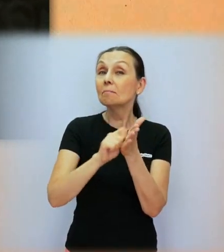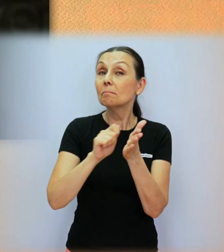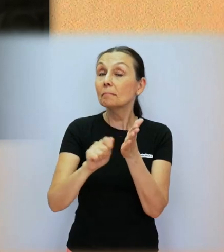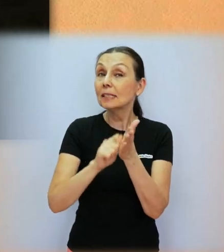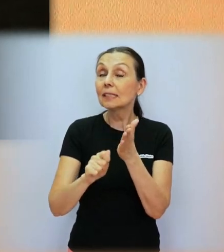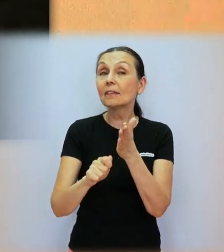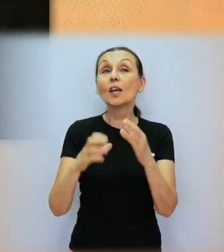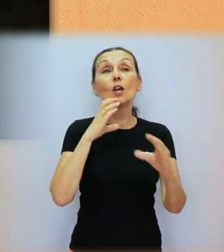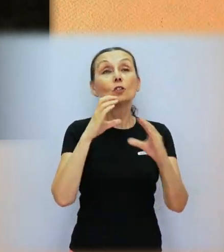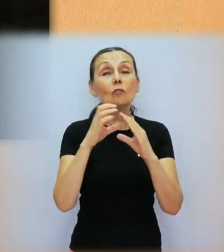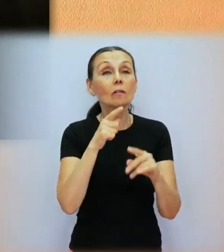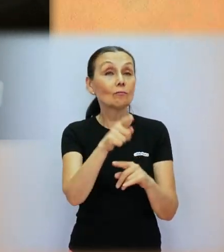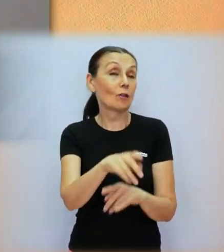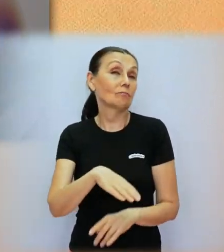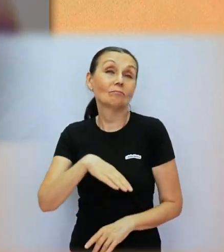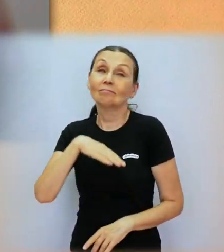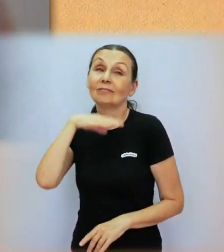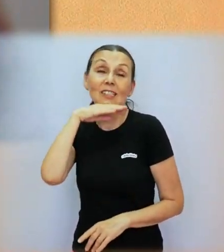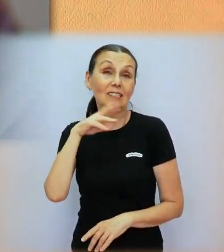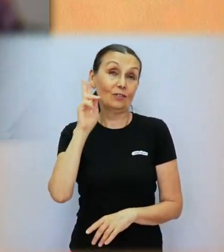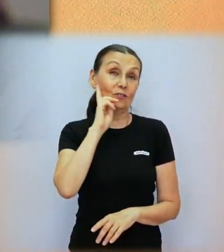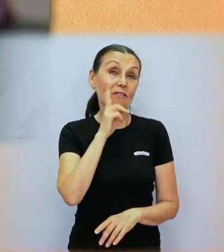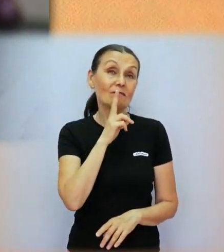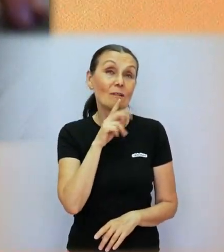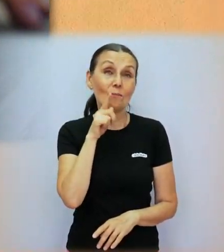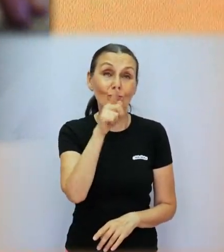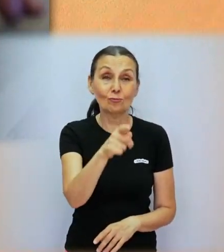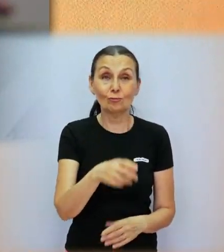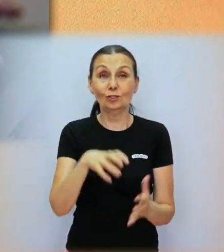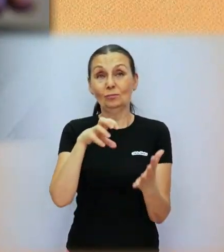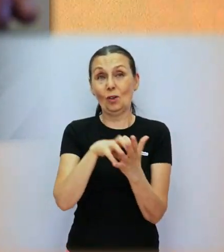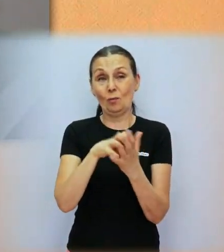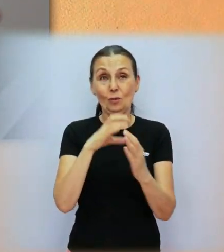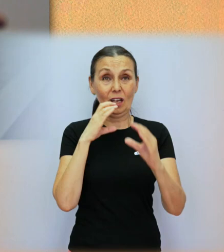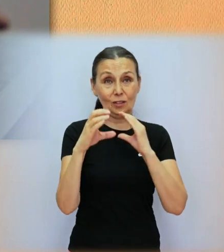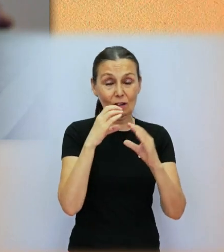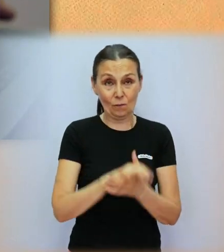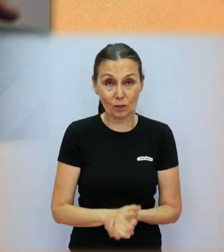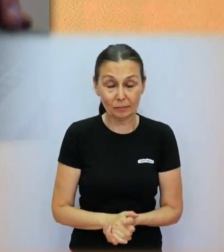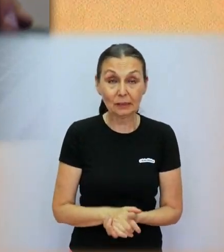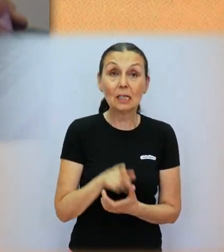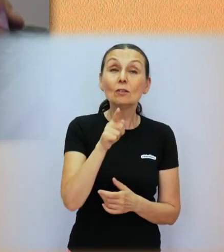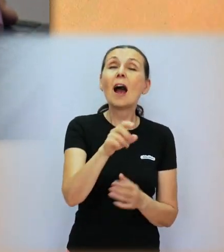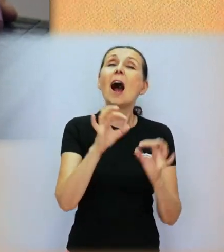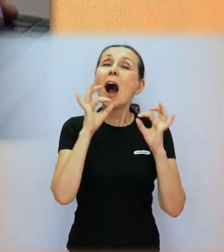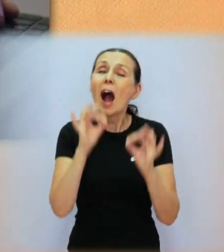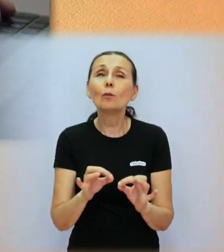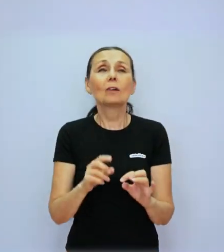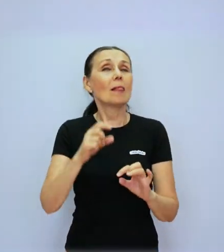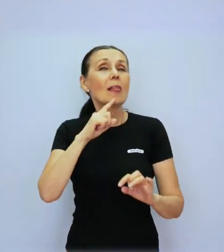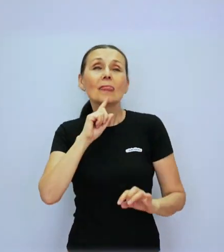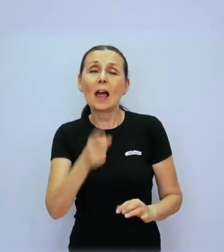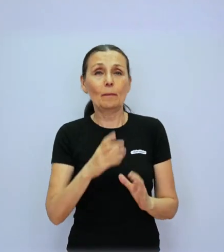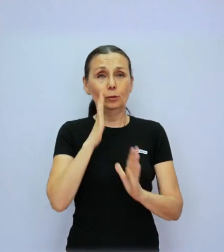poradenstvo cez spísané četové správy, ale ani to nie je pre nepočujúči najvhodnejšia forma komunikácie.